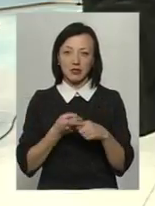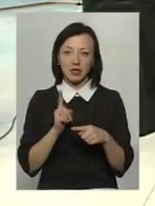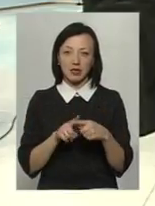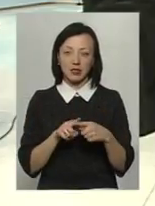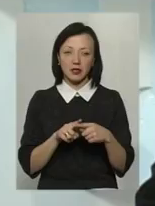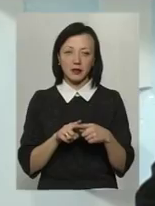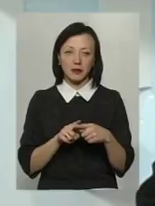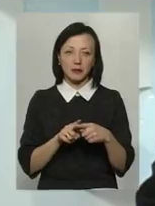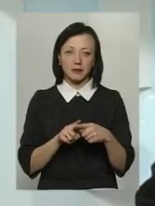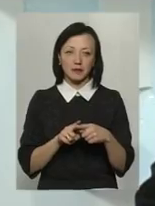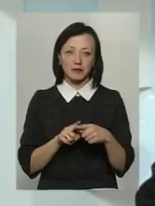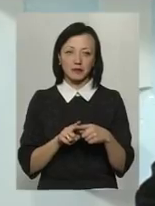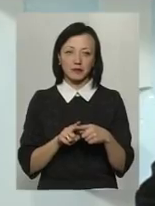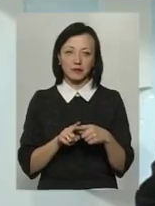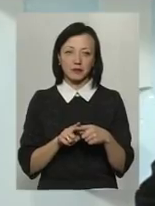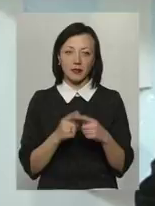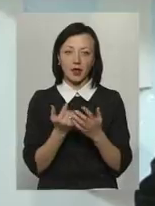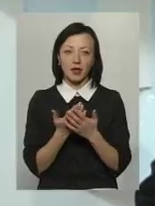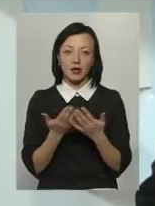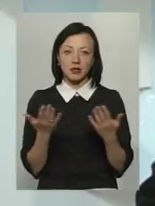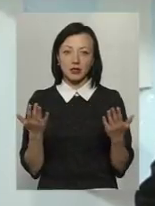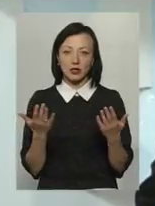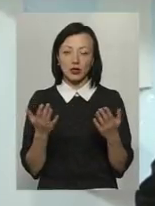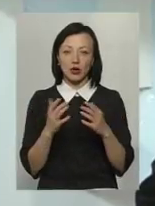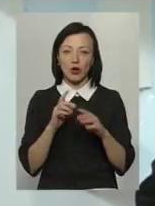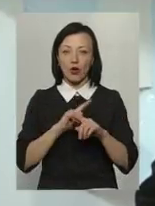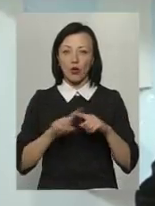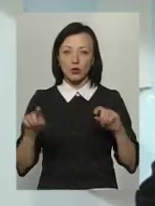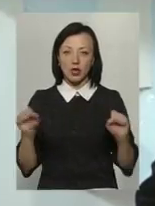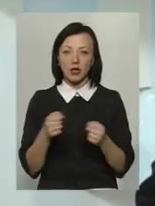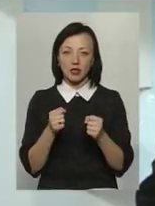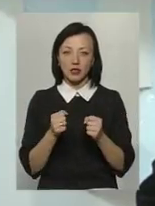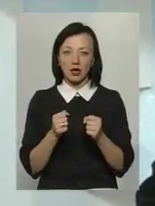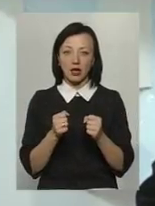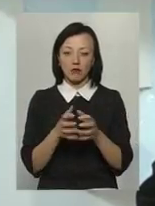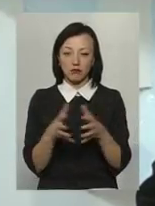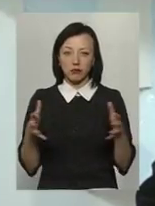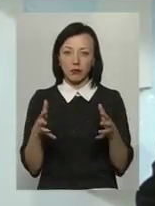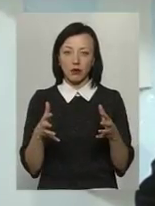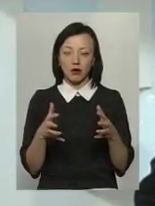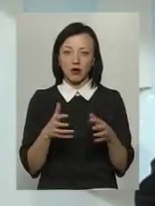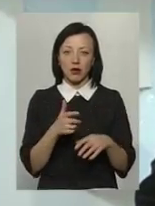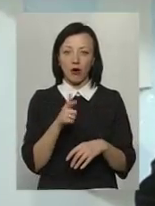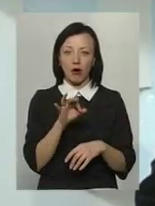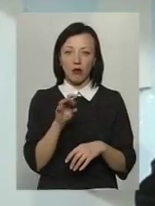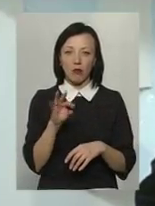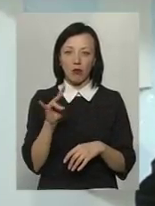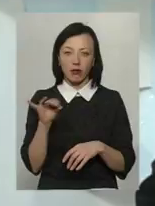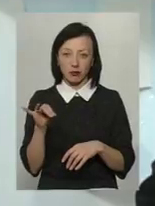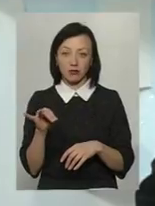различних ускорителів росту і гормонів, і